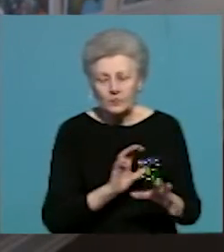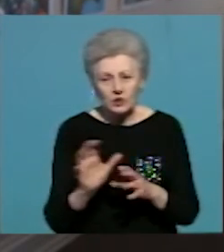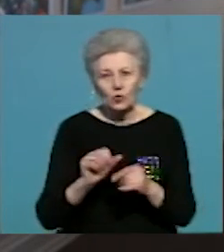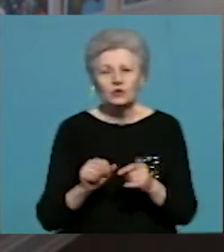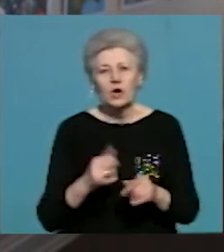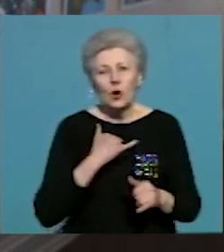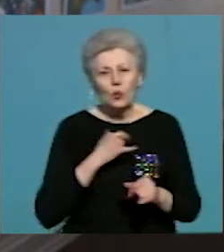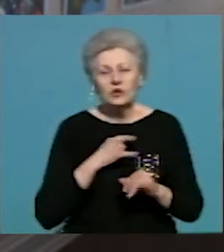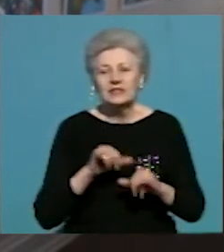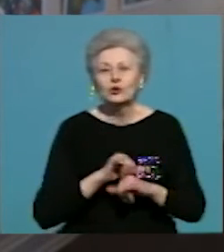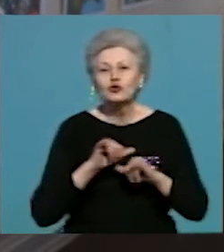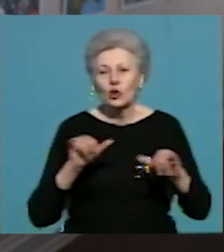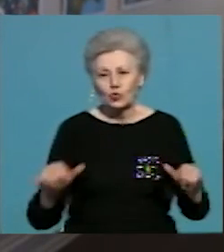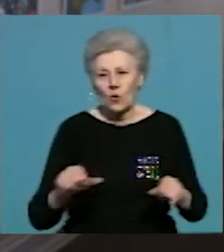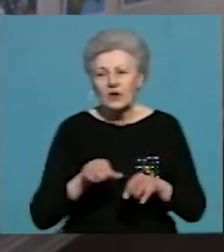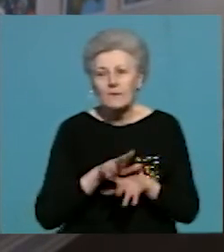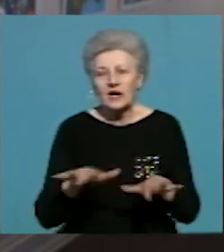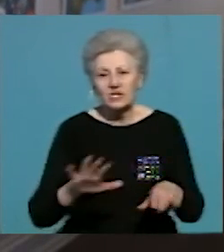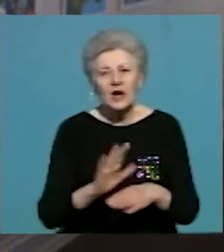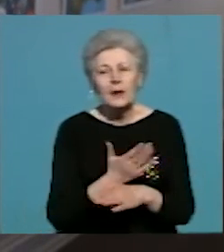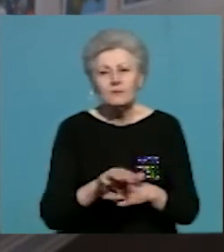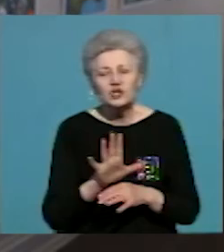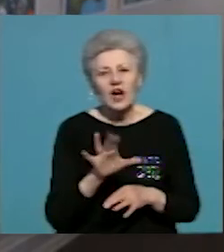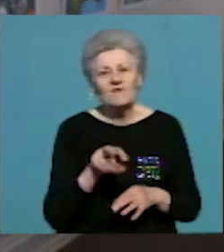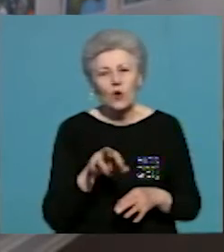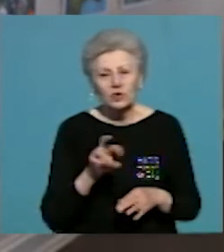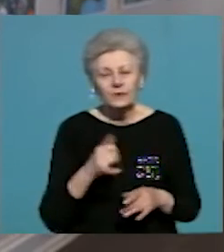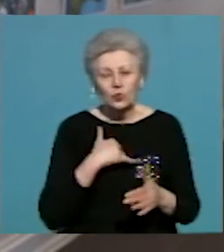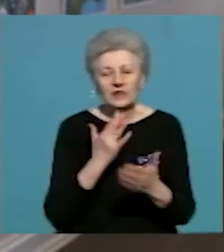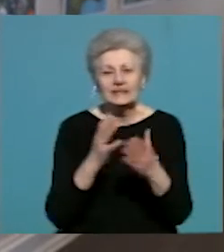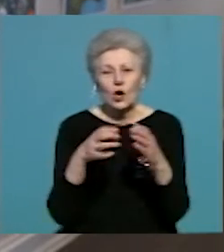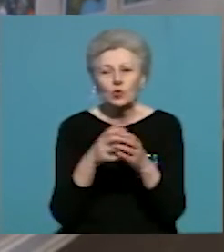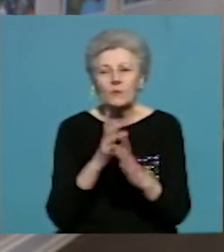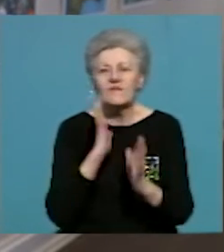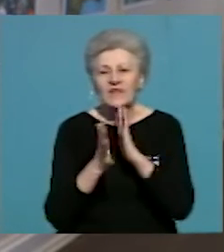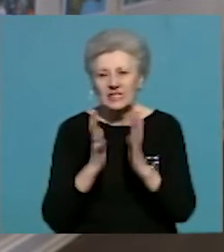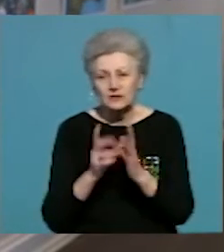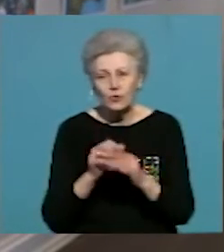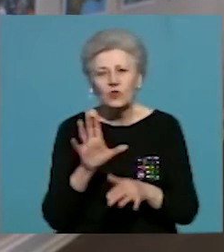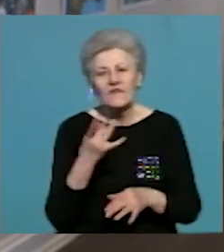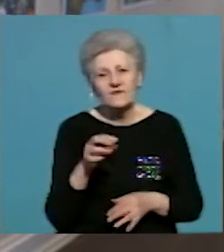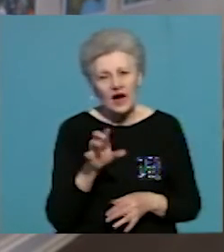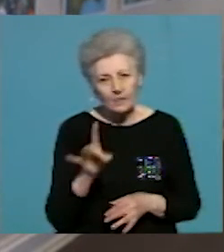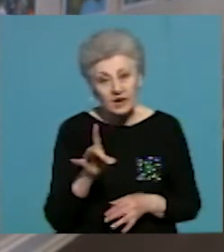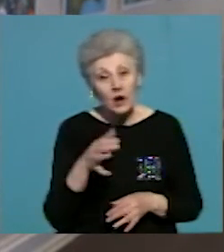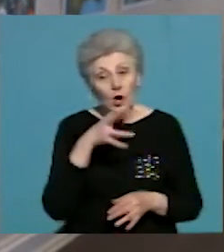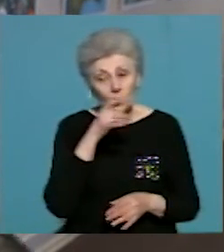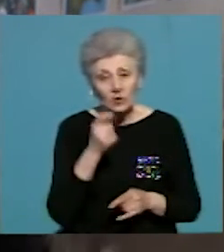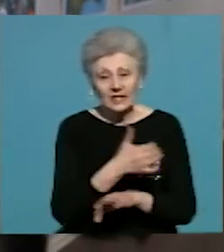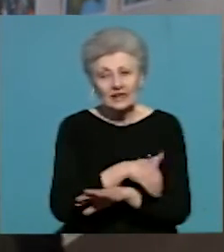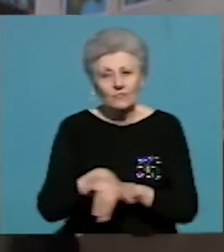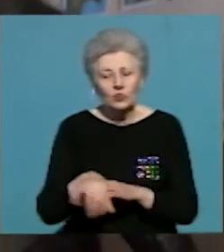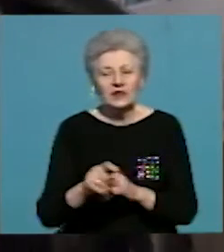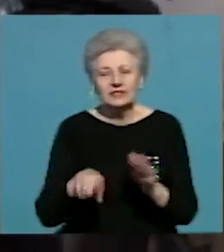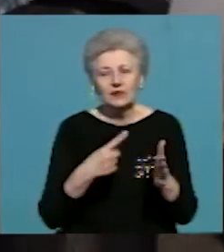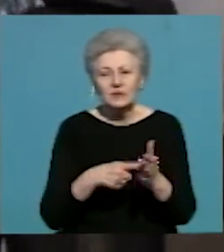мережа між волонтерами. Ми маємо групи в Фейсбуці і в Вайбері. І коли на вулицях міста з